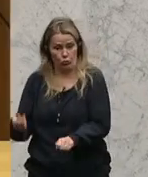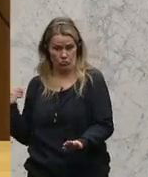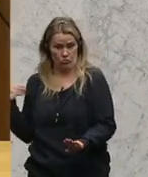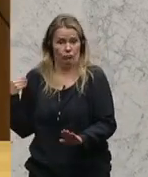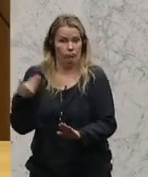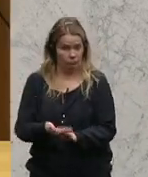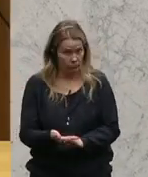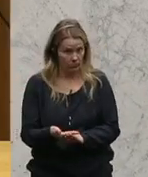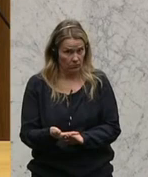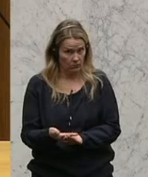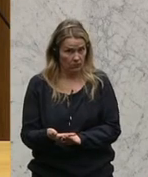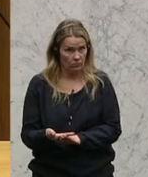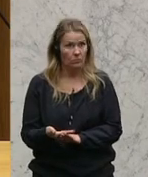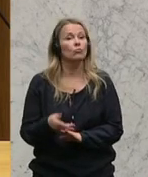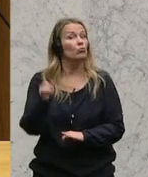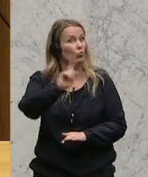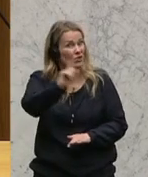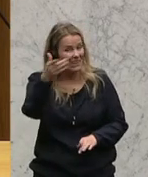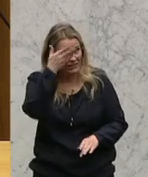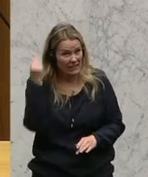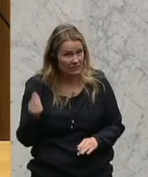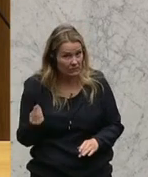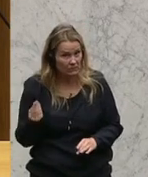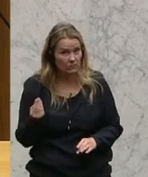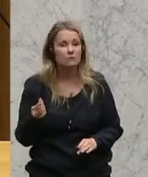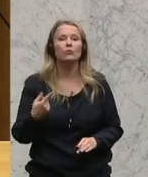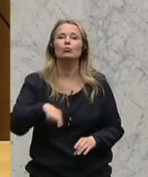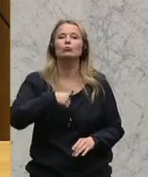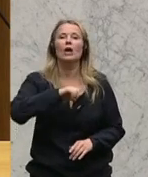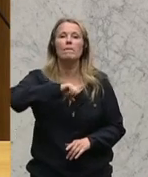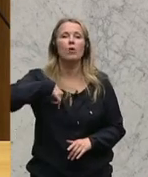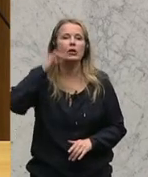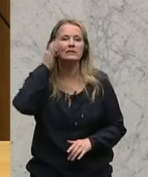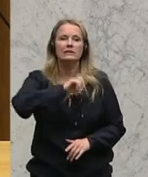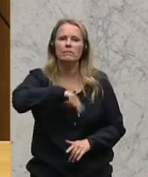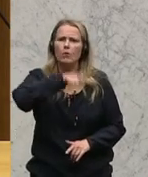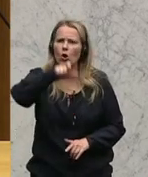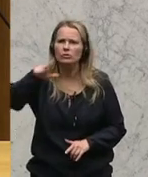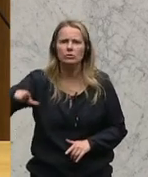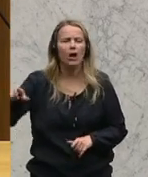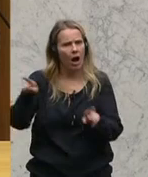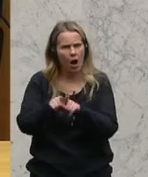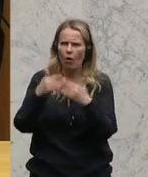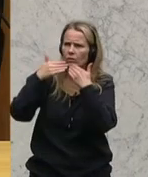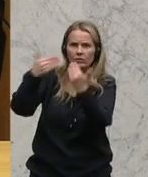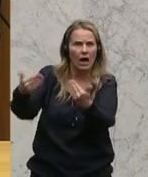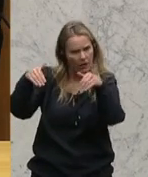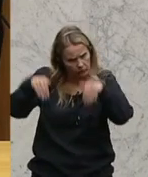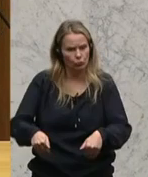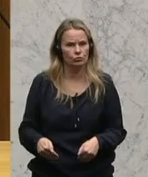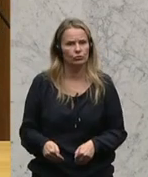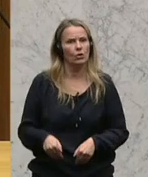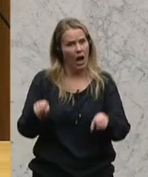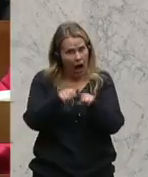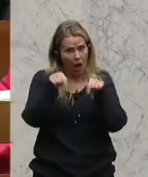vornehmen. Und nicht zu vergessen, unsere Polizistinnen und Polizisten, denen wir auch ganz einfach danken sollen, auch